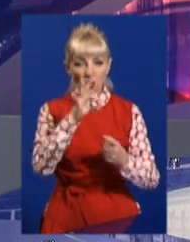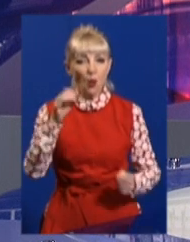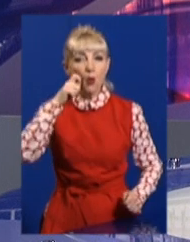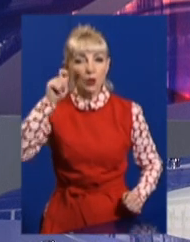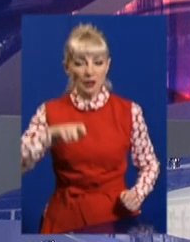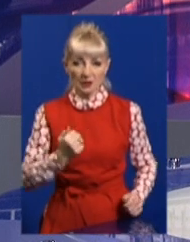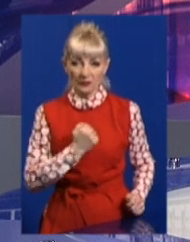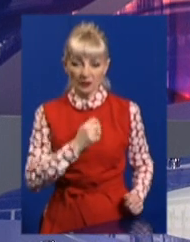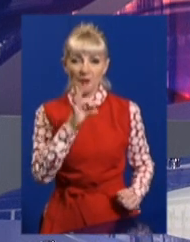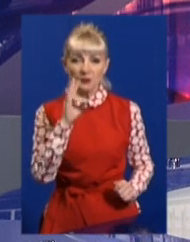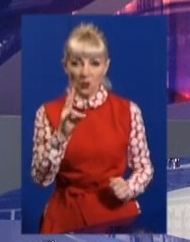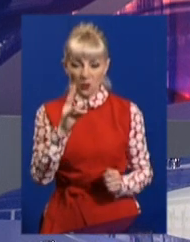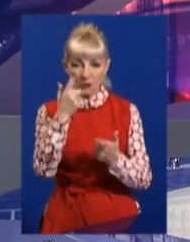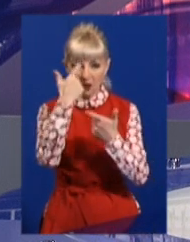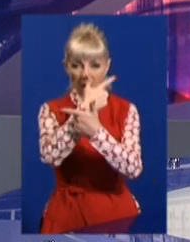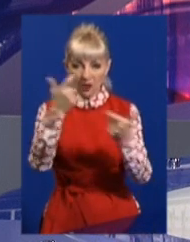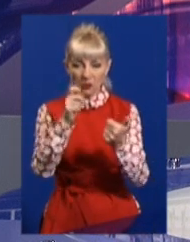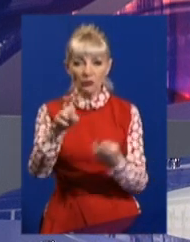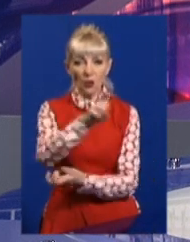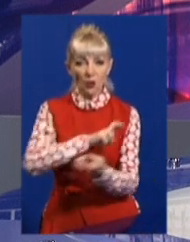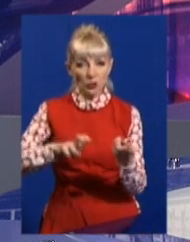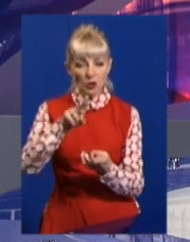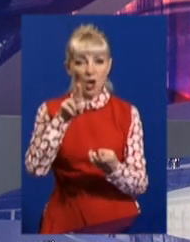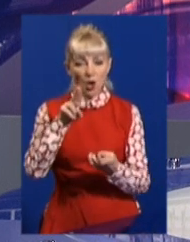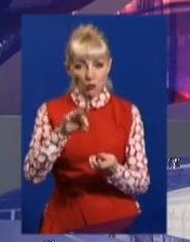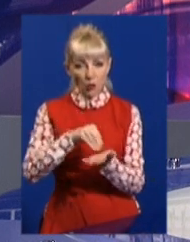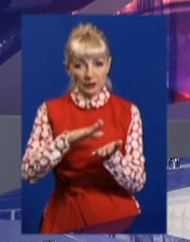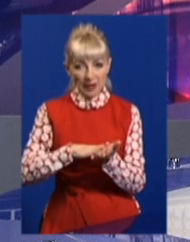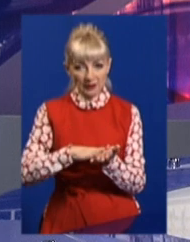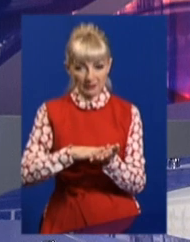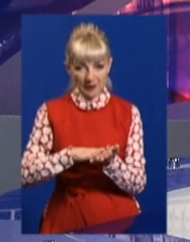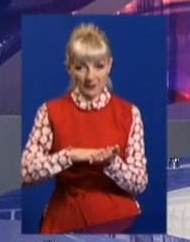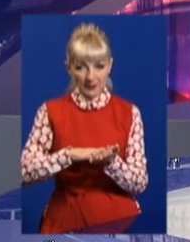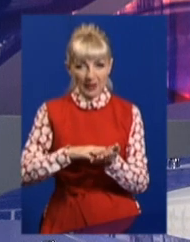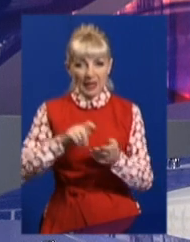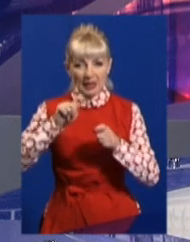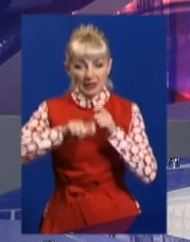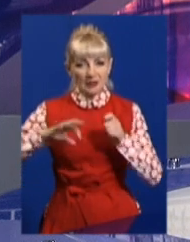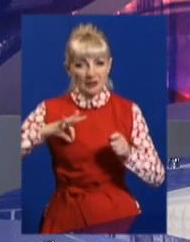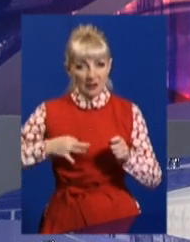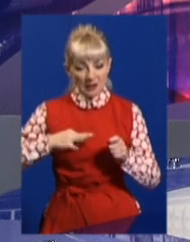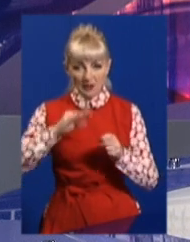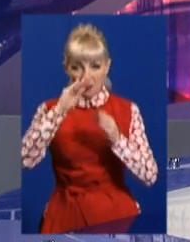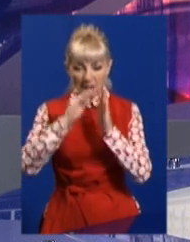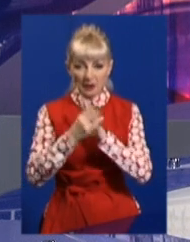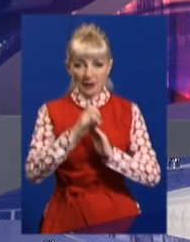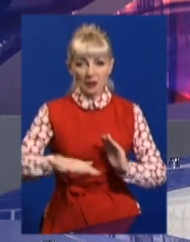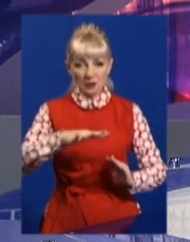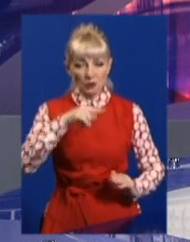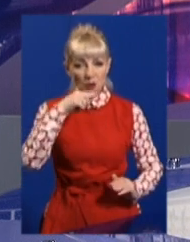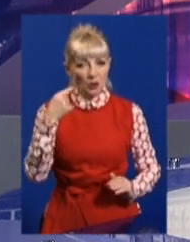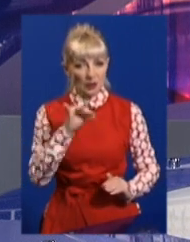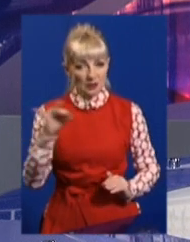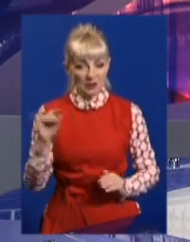військових. Він оголошений у розшук. За даними слідства, Мусєєв має російський паспорт і нині переховується на території Росії. У